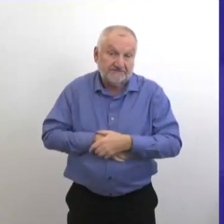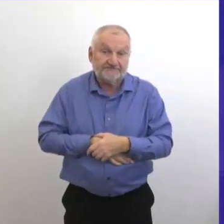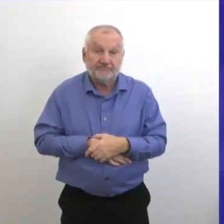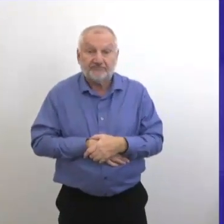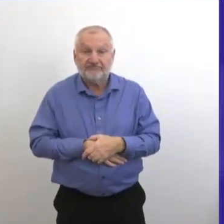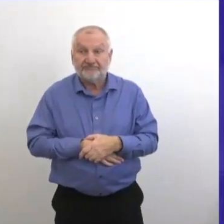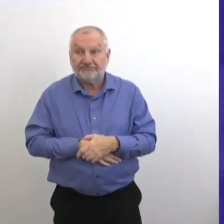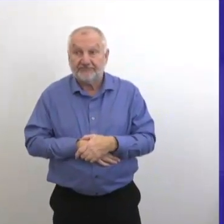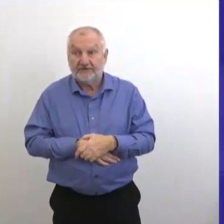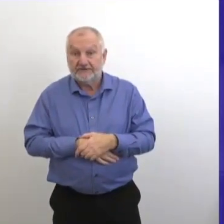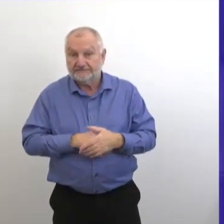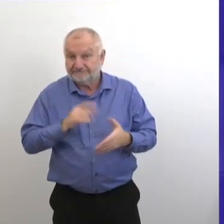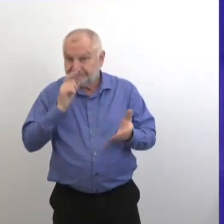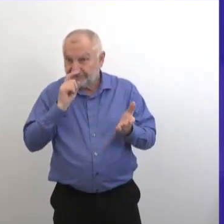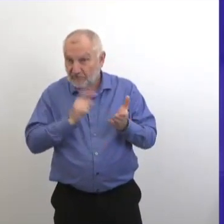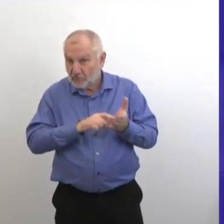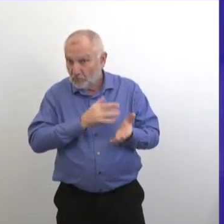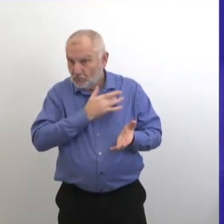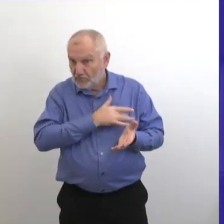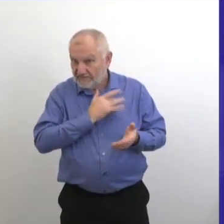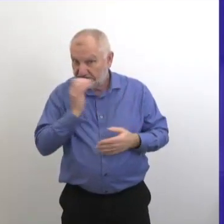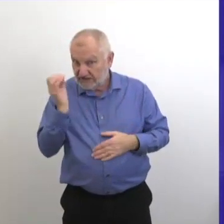ce qu'il y a en Ontario ?